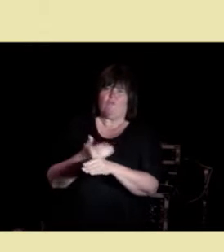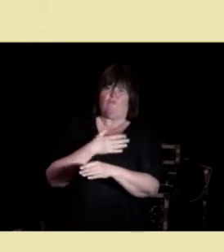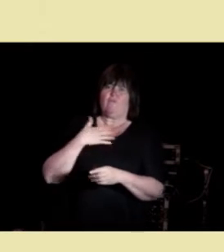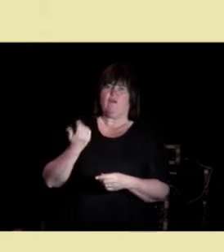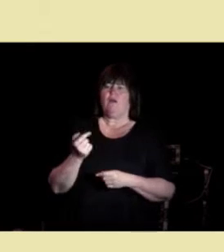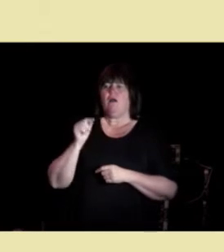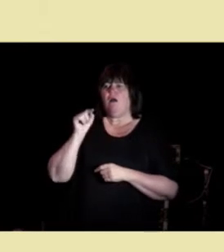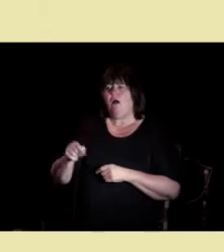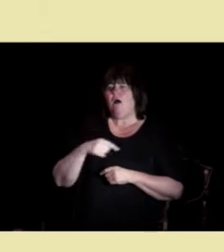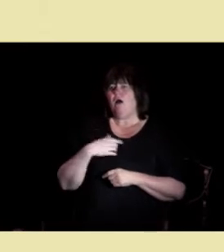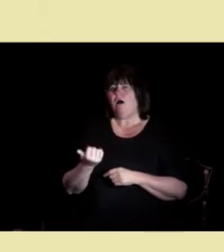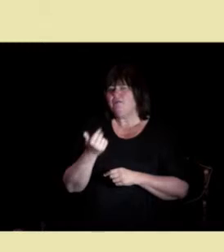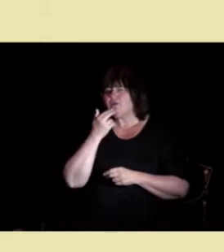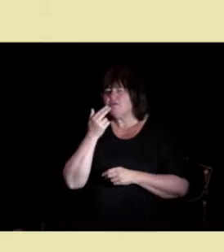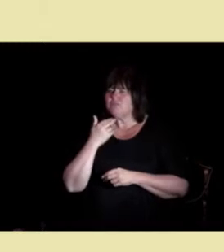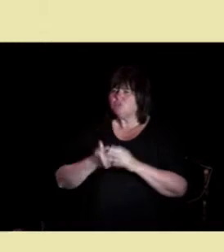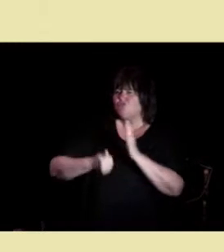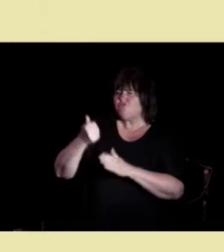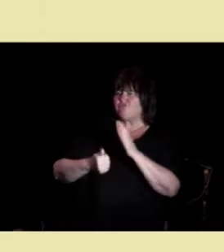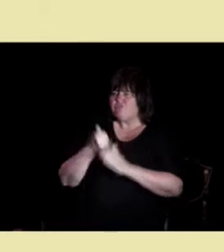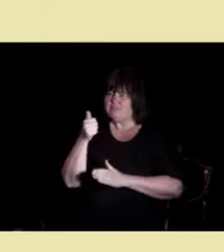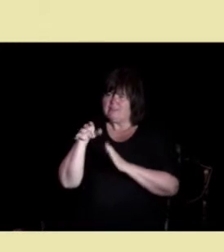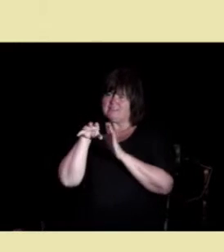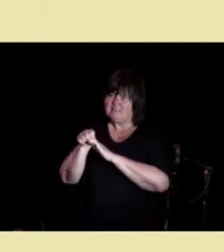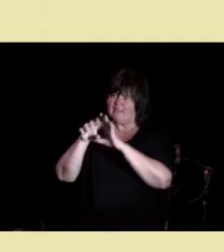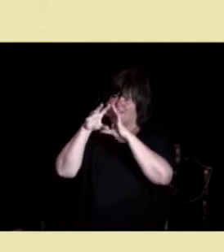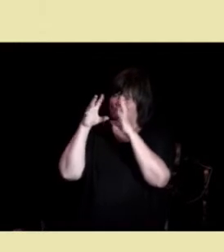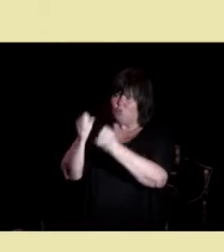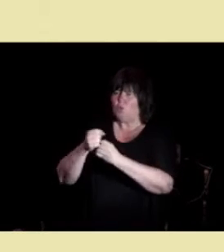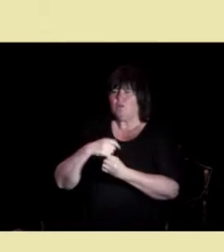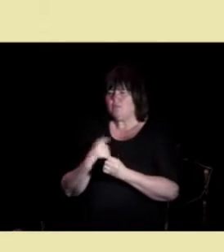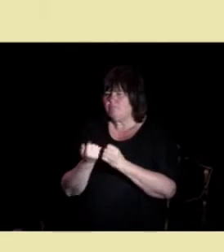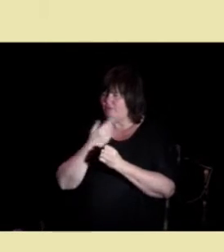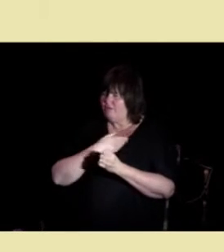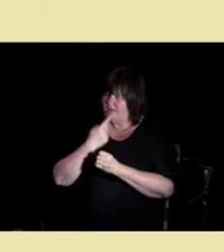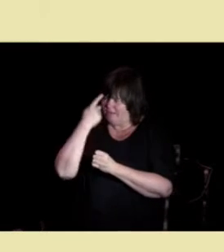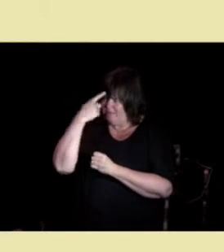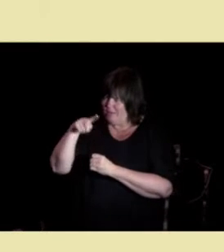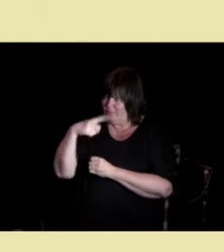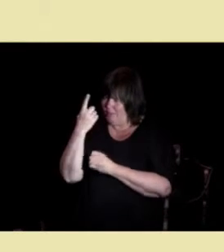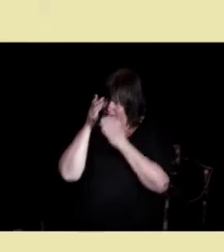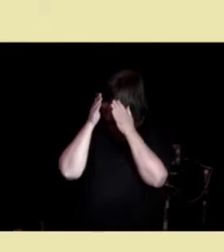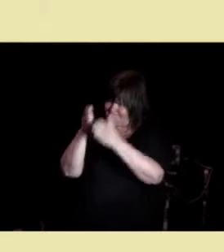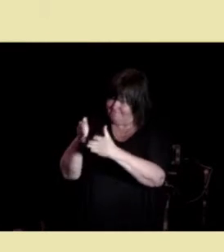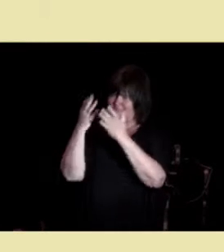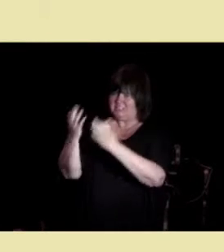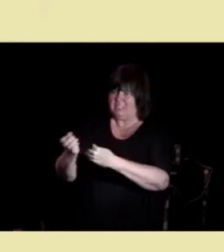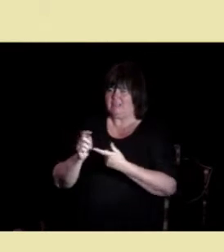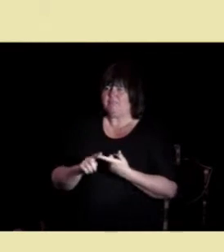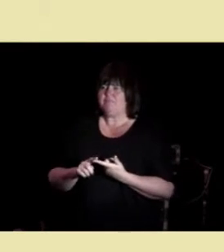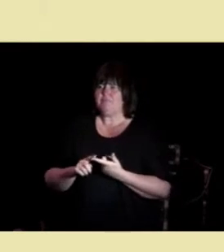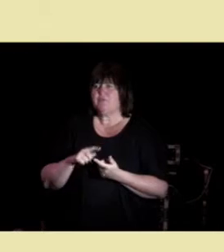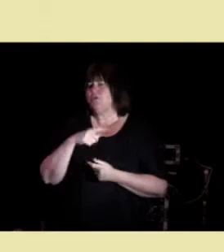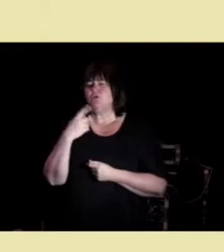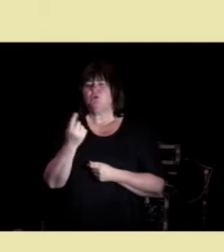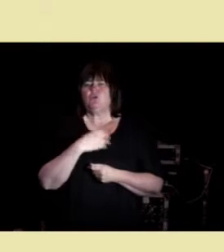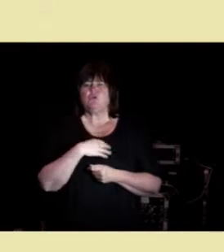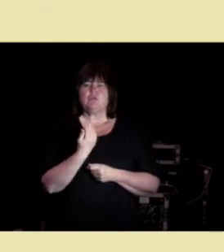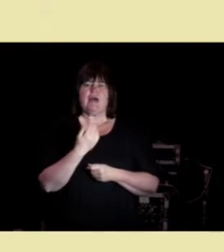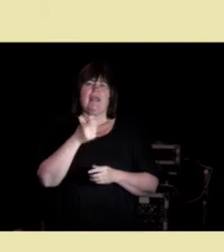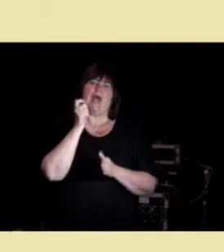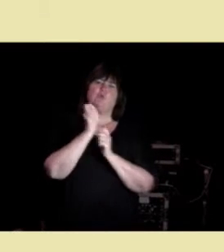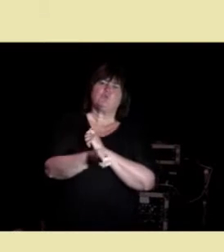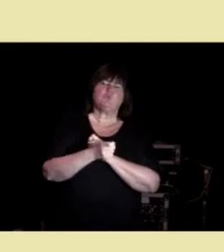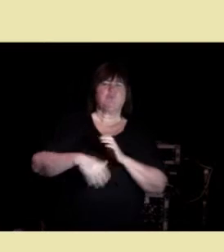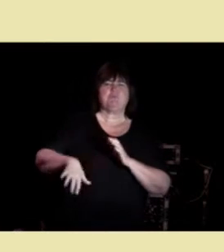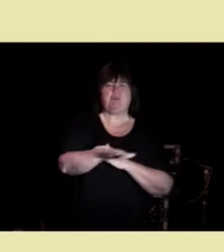-marked. Du blir veldig god på en spesifikk ting. Og så har du det som kalles et auksjonsmarked,